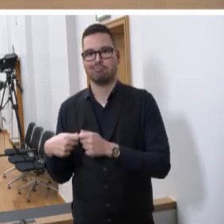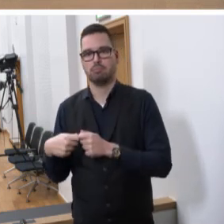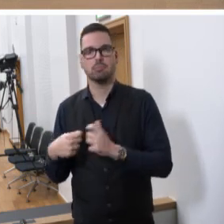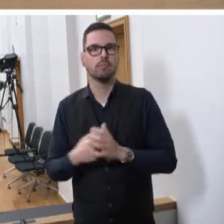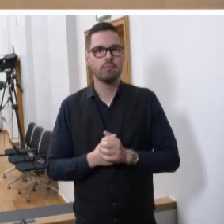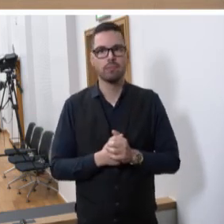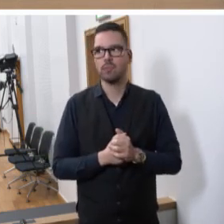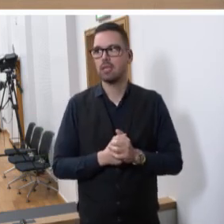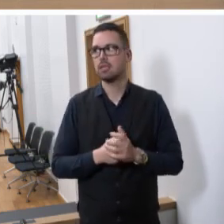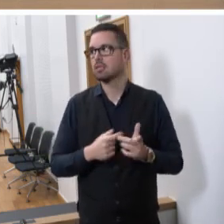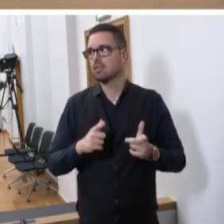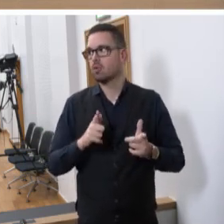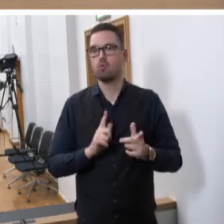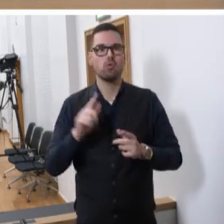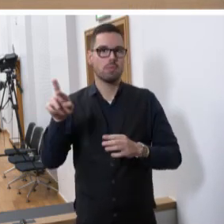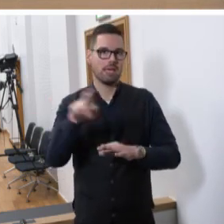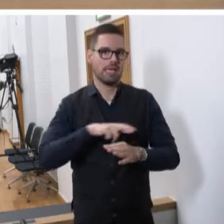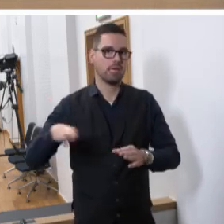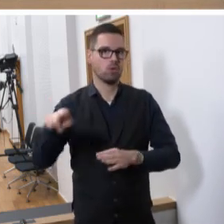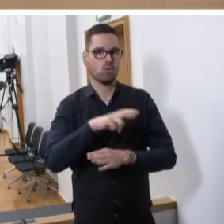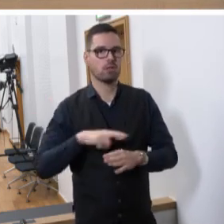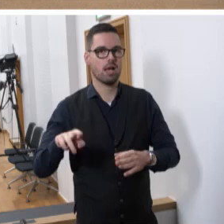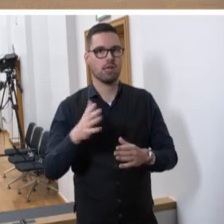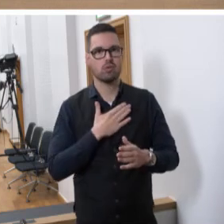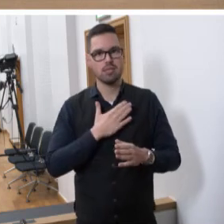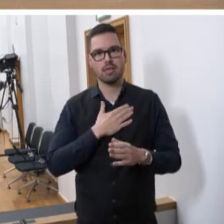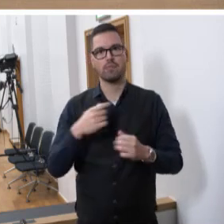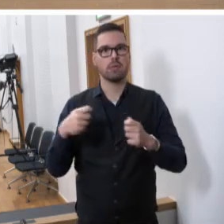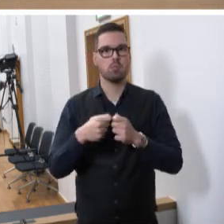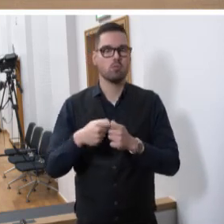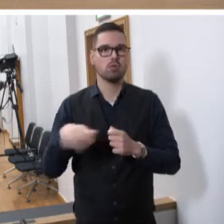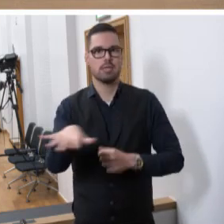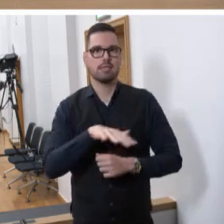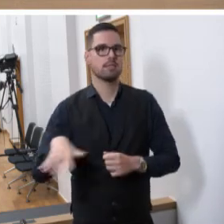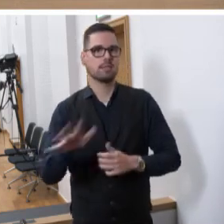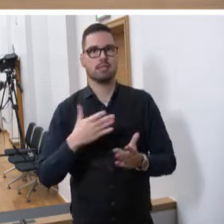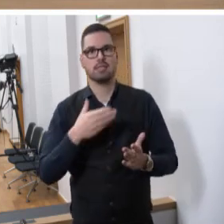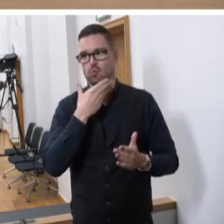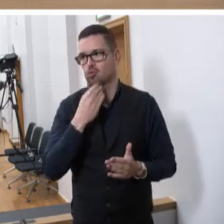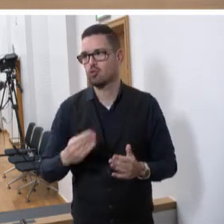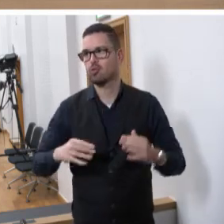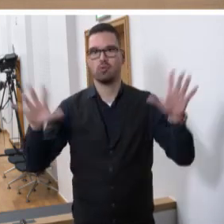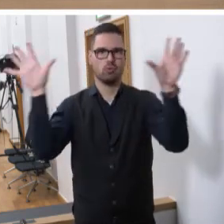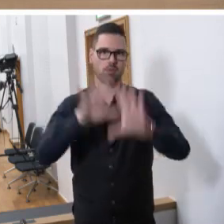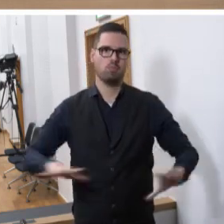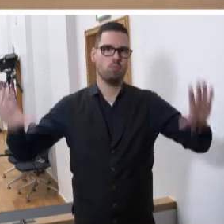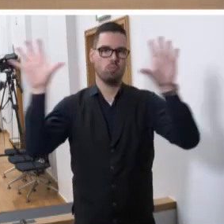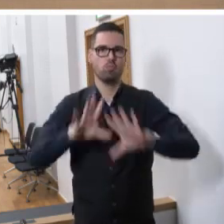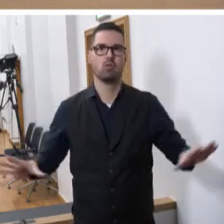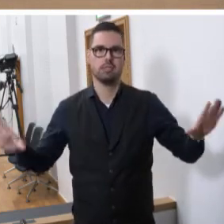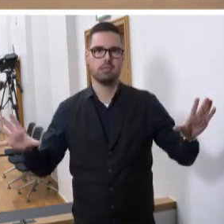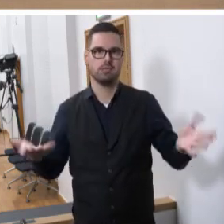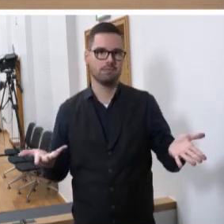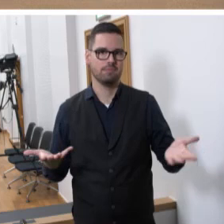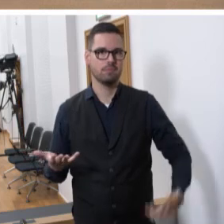es ist doch diese überregionale Prägung, die unser Bundesland so schön und vor allen Dingen auch so bunt zeichnet wie kein